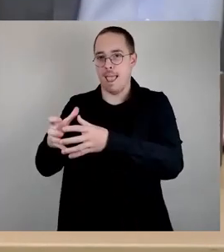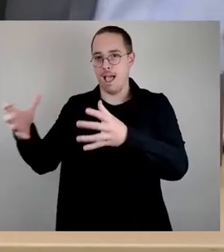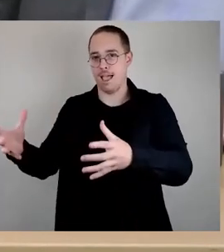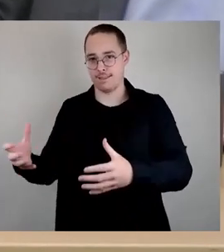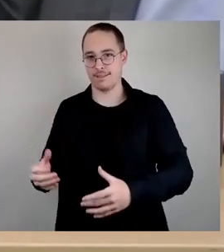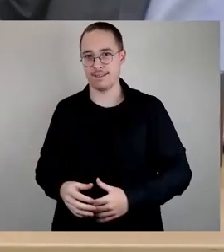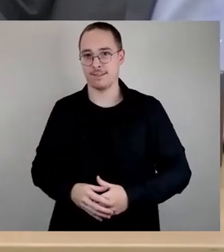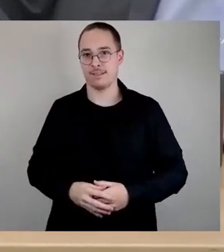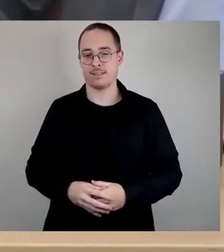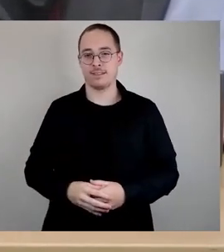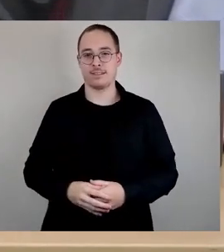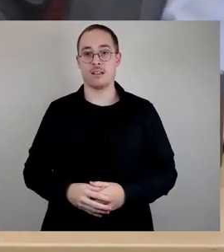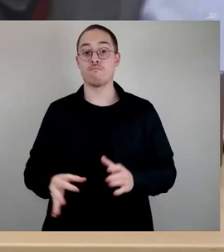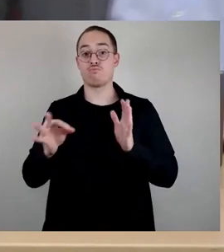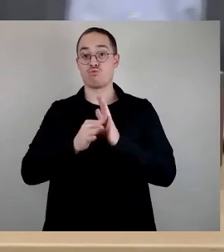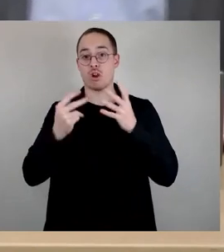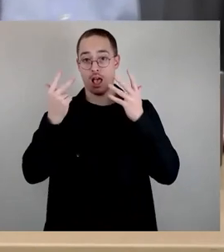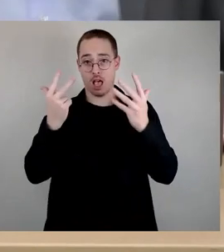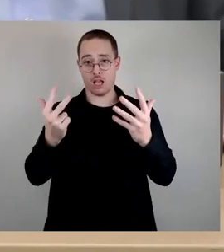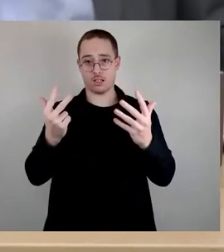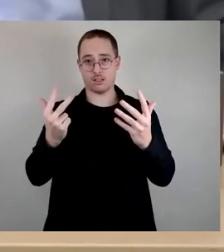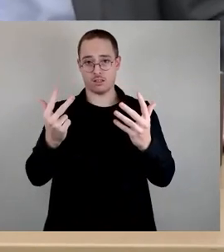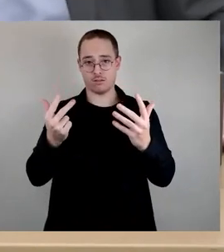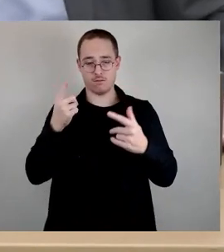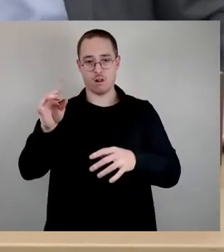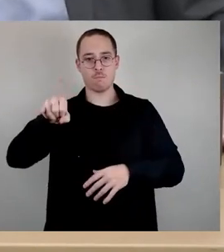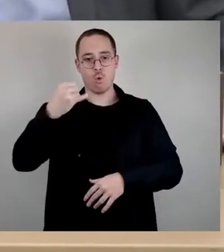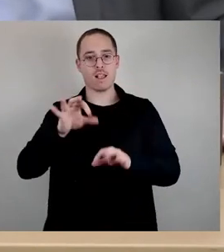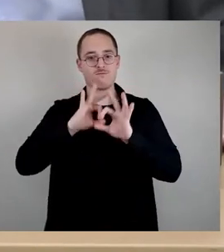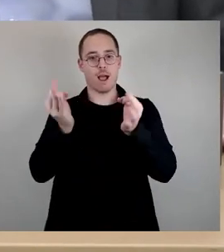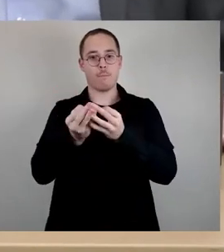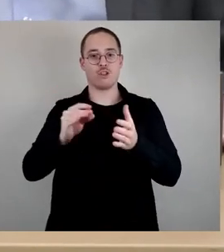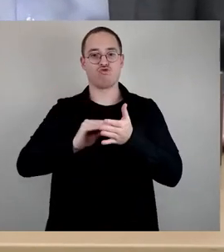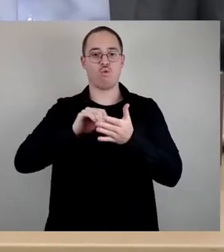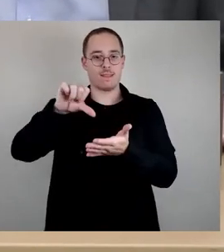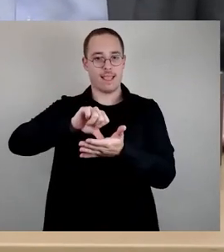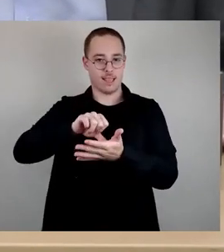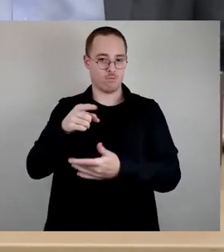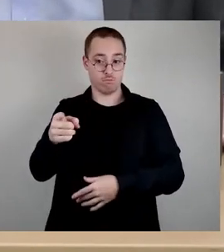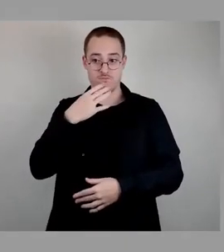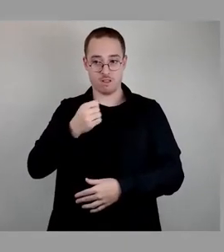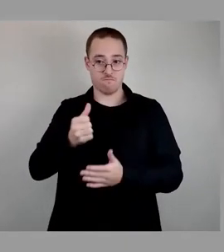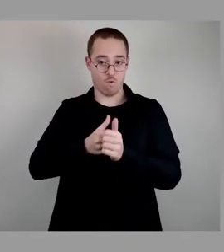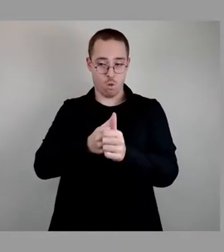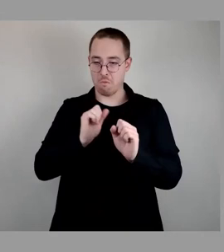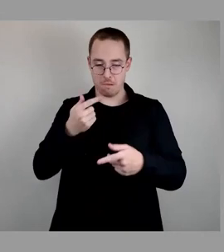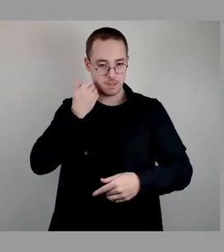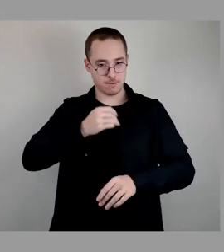Punkt 8, Projekt Familienschulzentren. Wer hier folgen möchte, den bitte ich jetzt um Stimmzeichen.